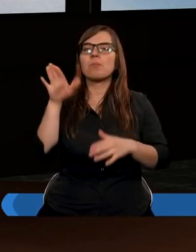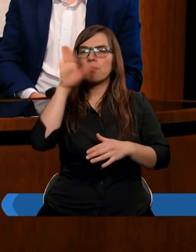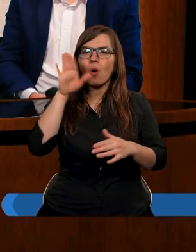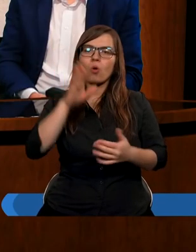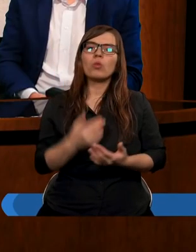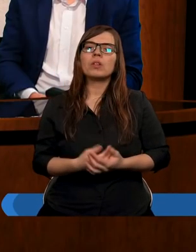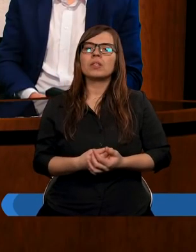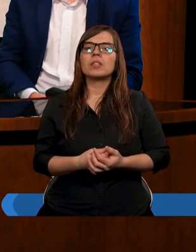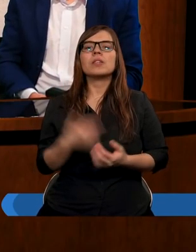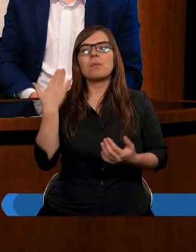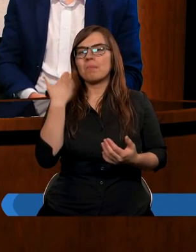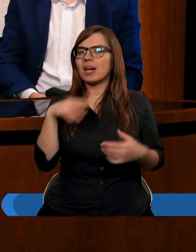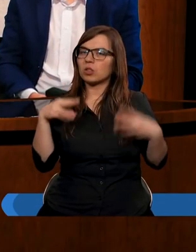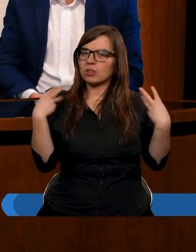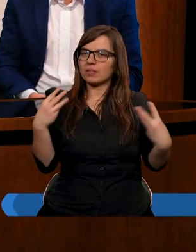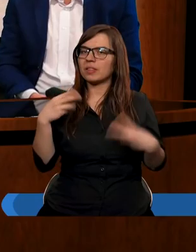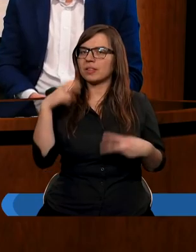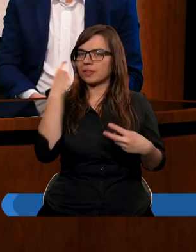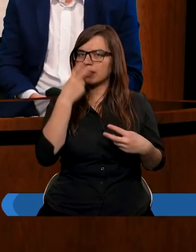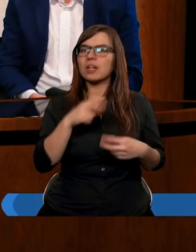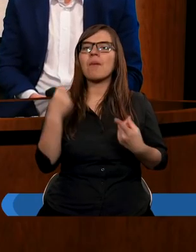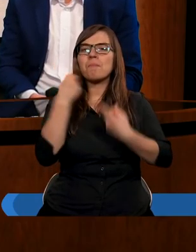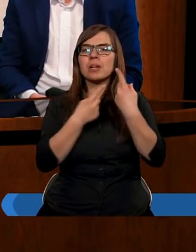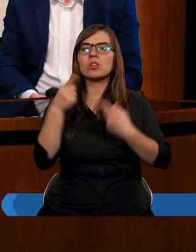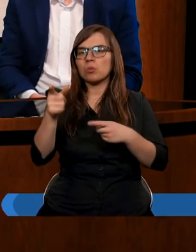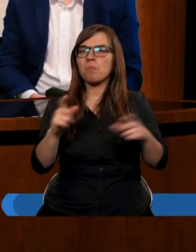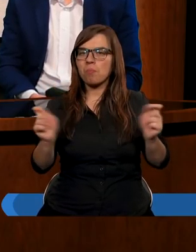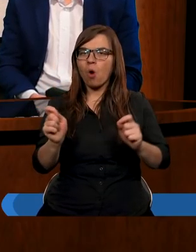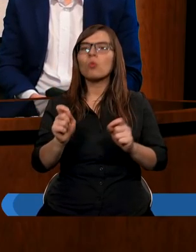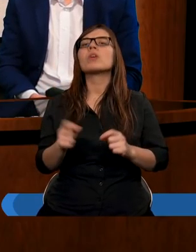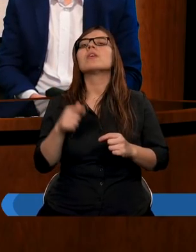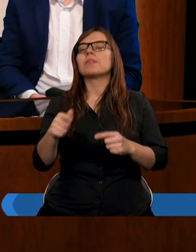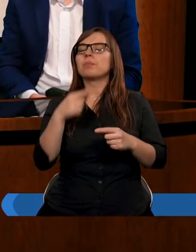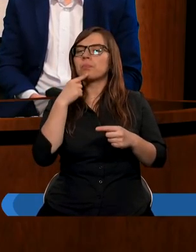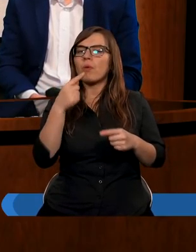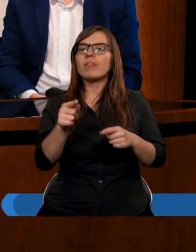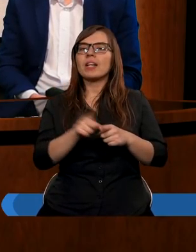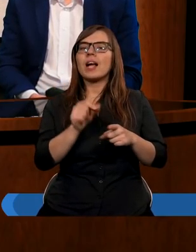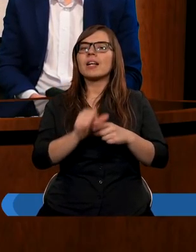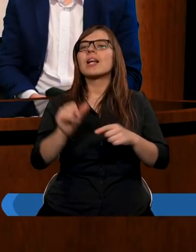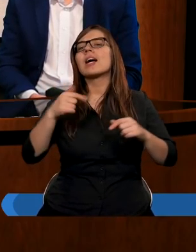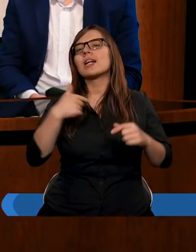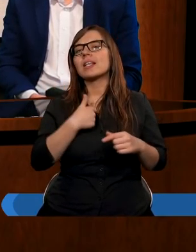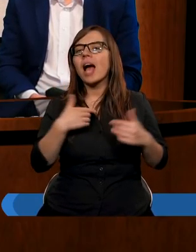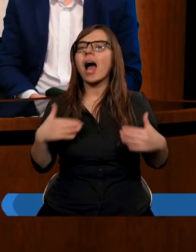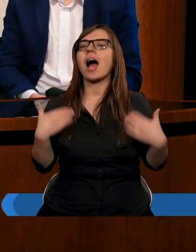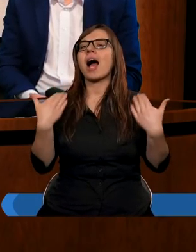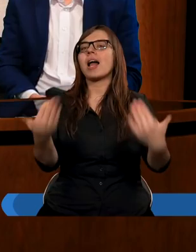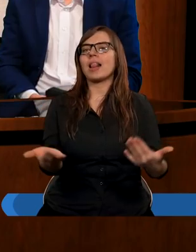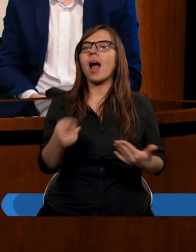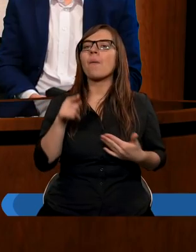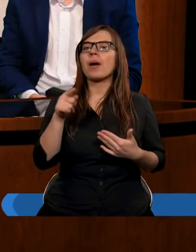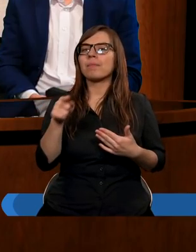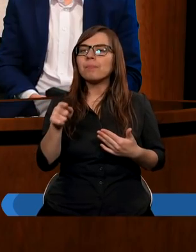To bardzo ważna myśl, którą tutaj poruszyłeś, bo jest tam powiedziane też, ja dałem ją